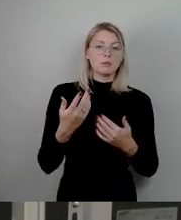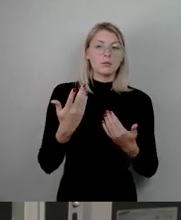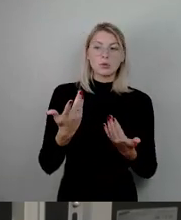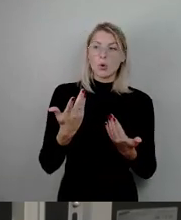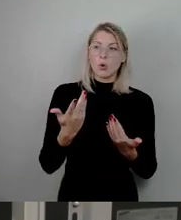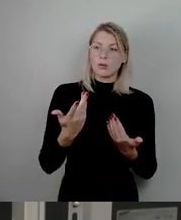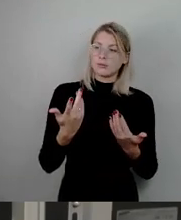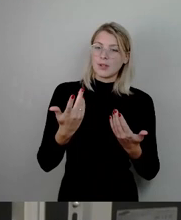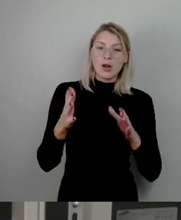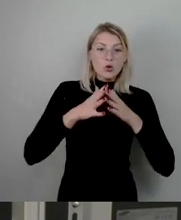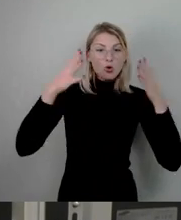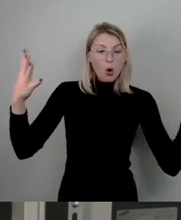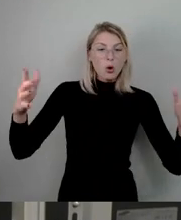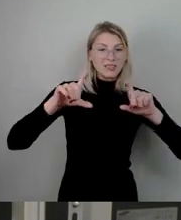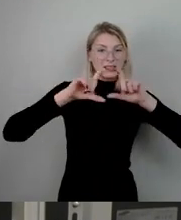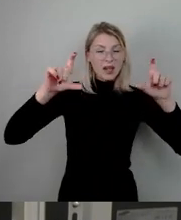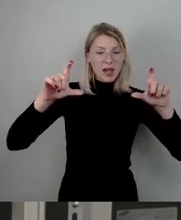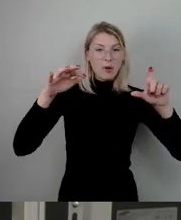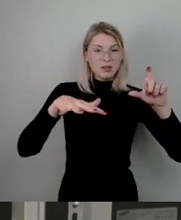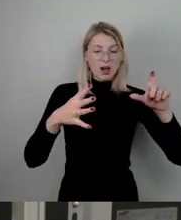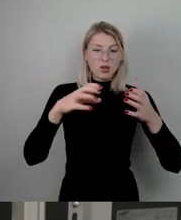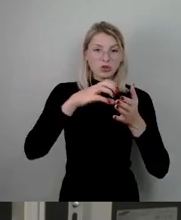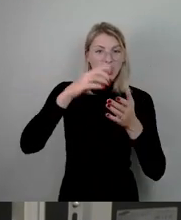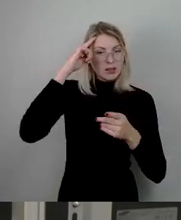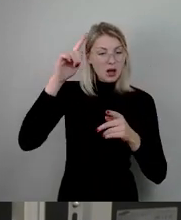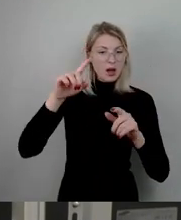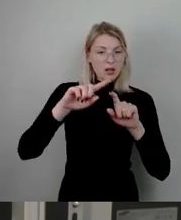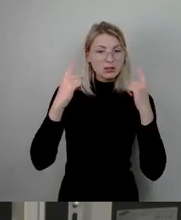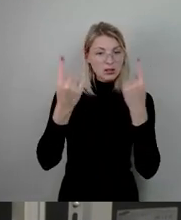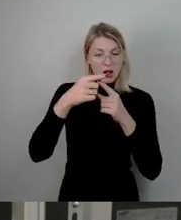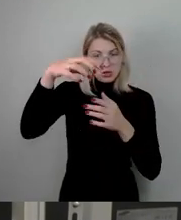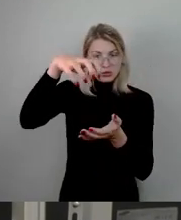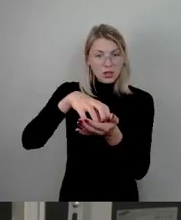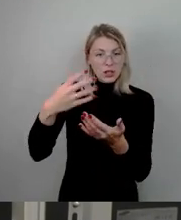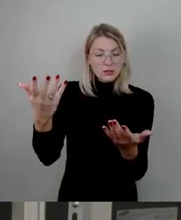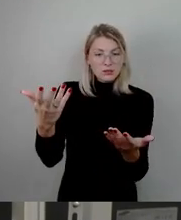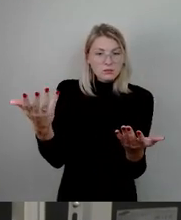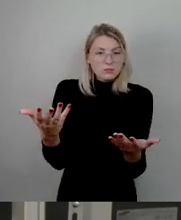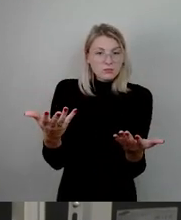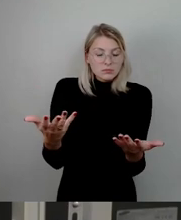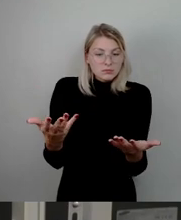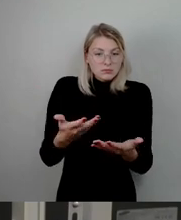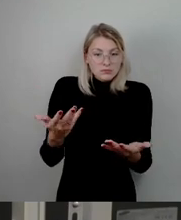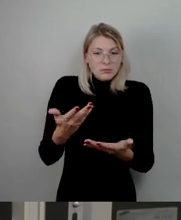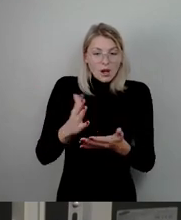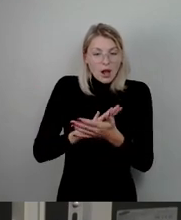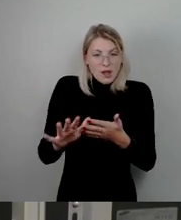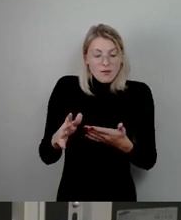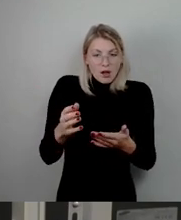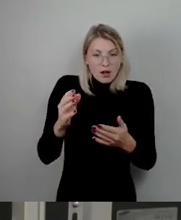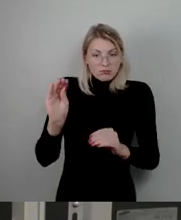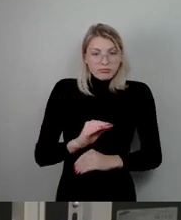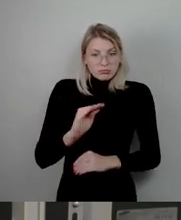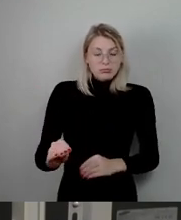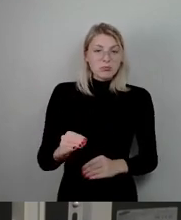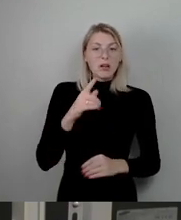eigentlich, ja, in diesem Stadtratssaal steht. Nämlich, dass wenn man zu wenig Geld hat, muss man halt gucken, dass man